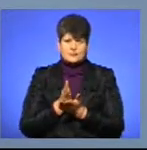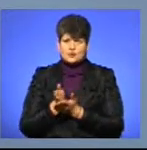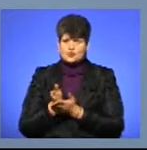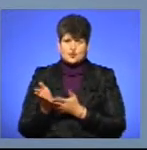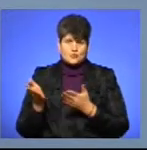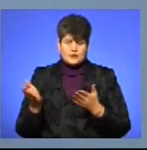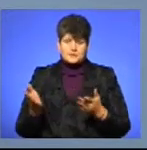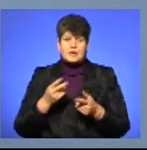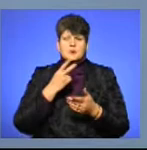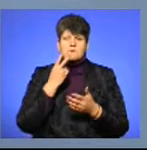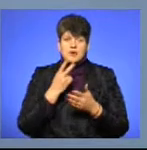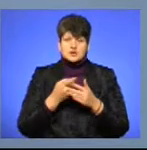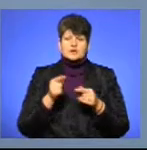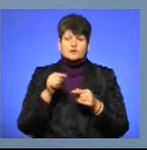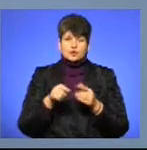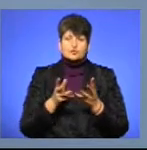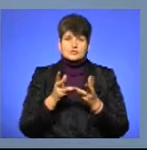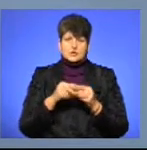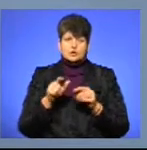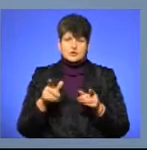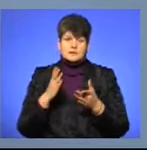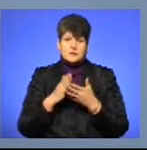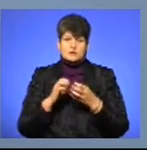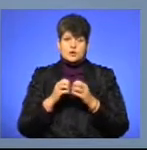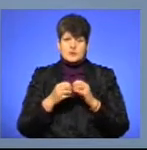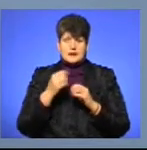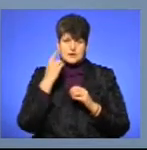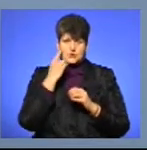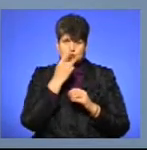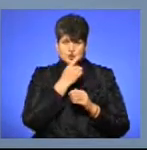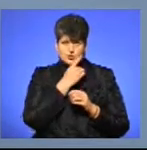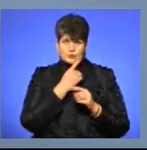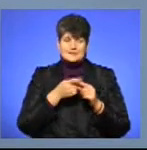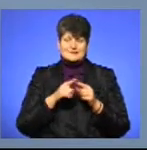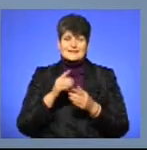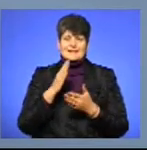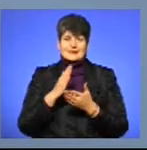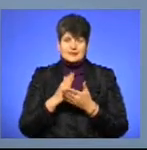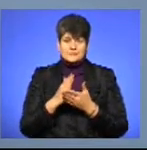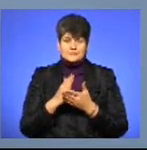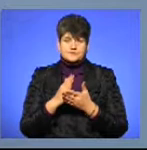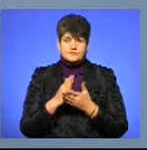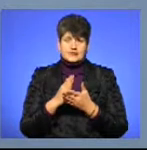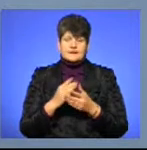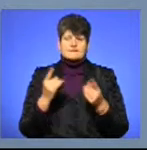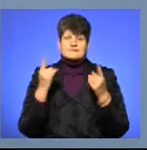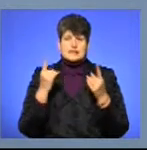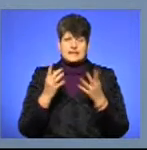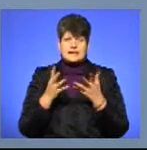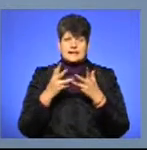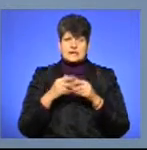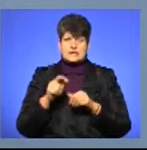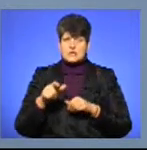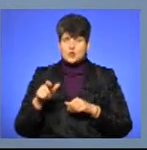Як бачите, в тому числі люди, які мають проблеми з зором. Це є досить велика кількість